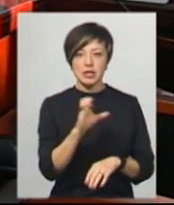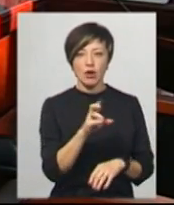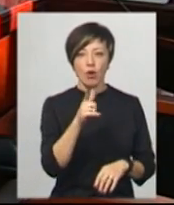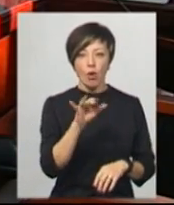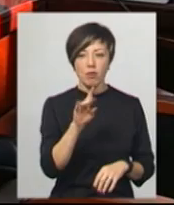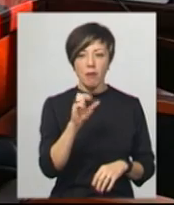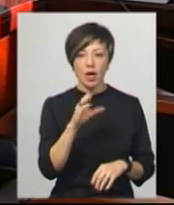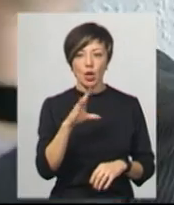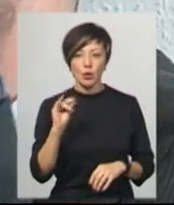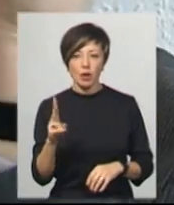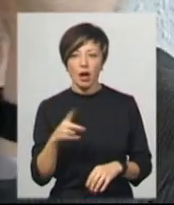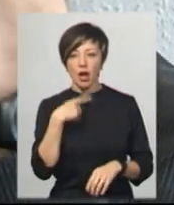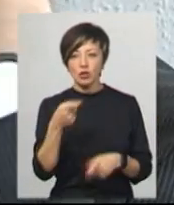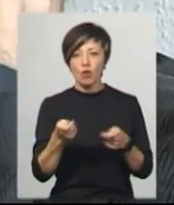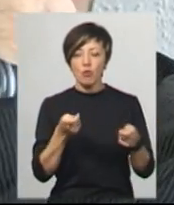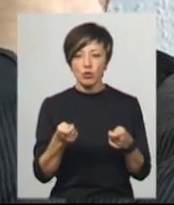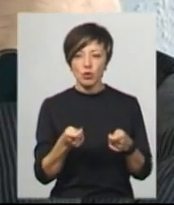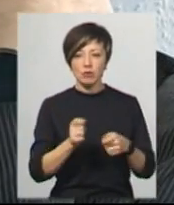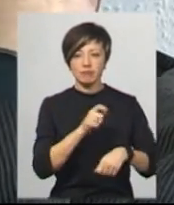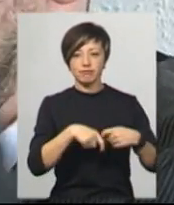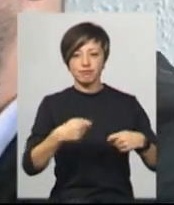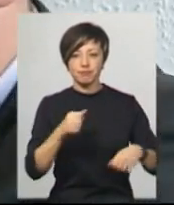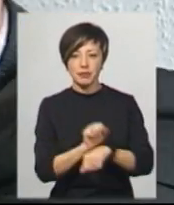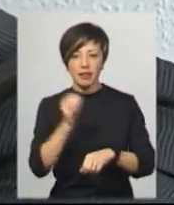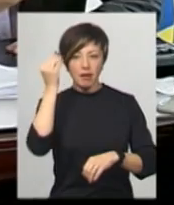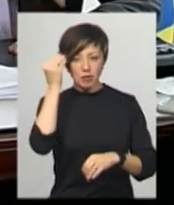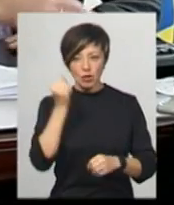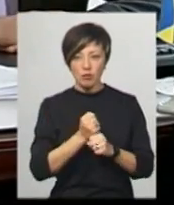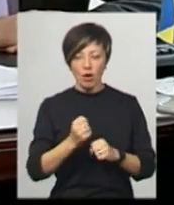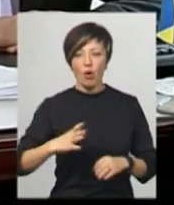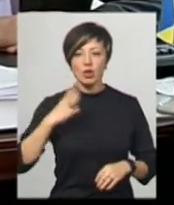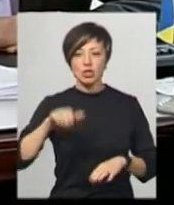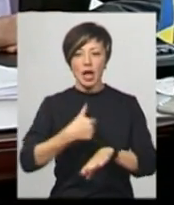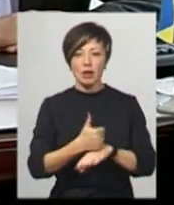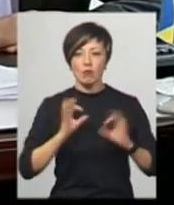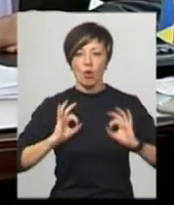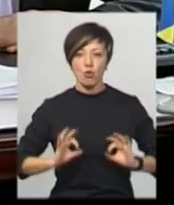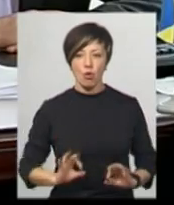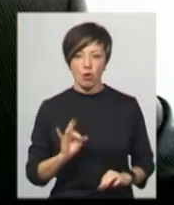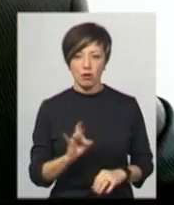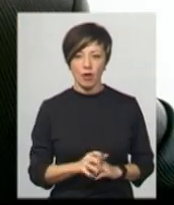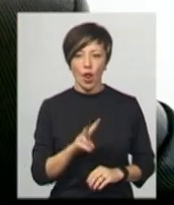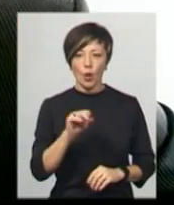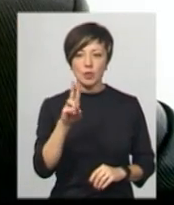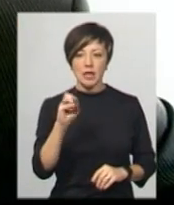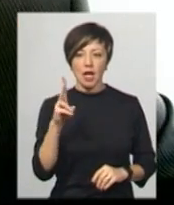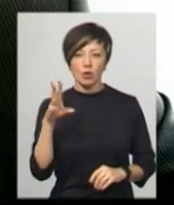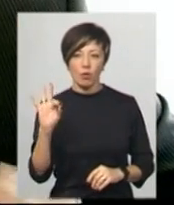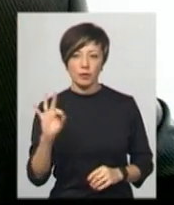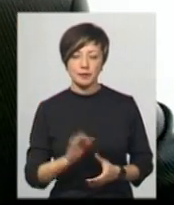Горбатюк. Каже, роботу управління гальмували навмисно. Робив це, зокрема, колишній генпрокурор Юрій Луценко. Юрій Луценко